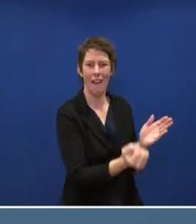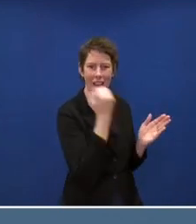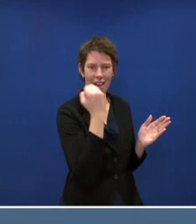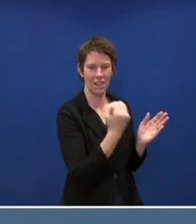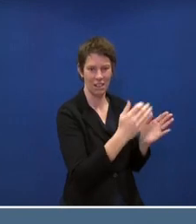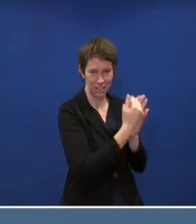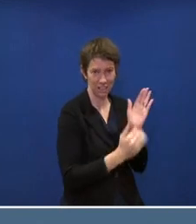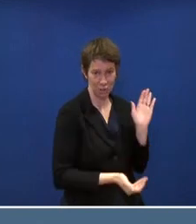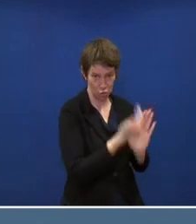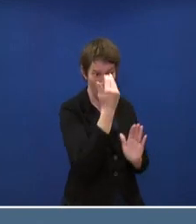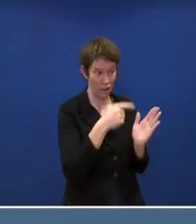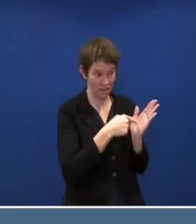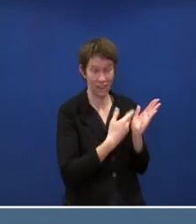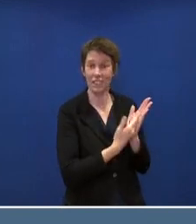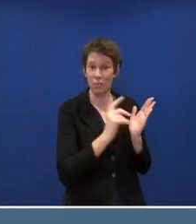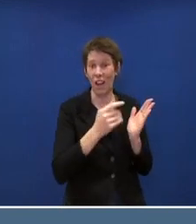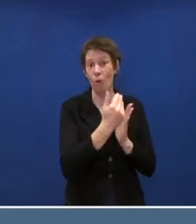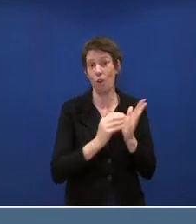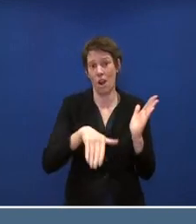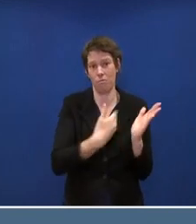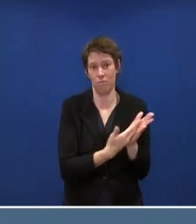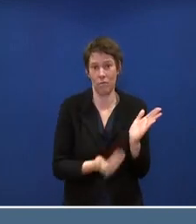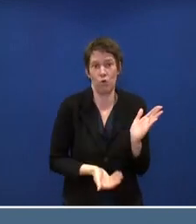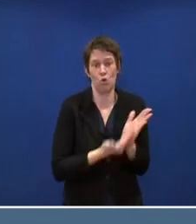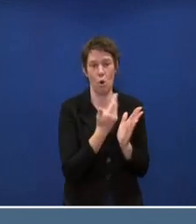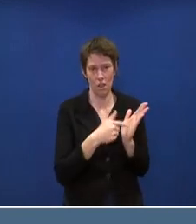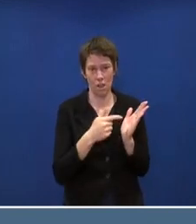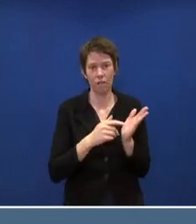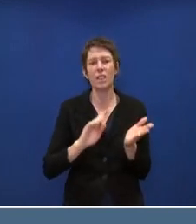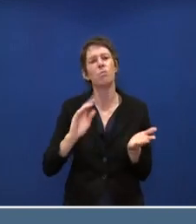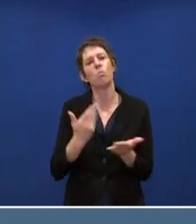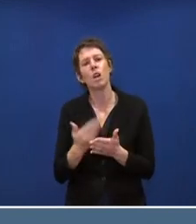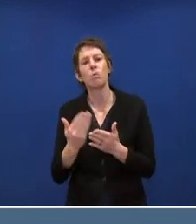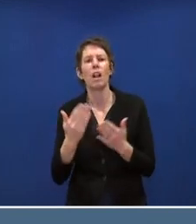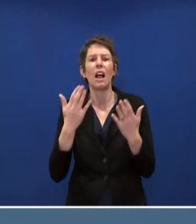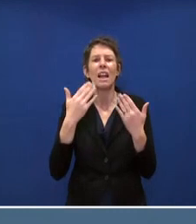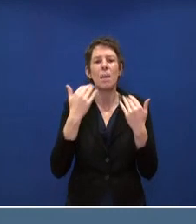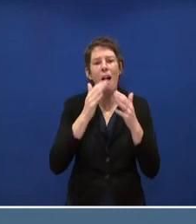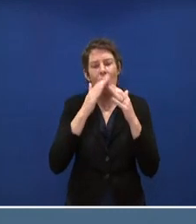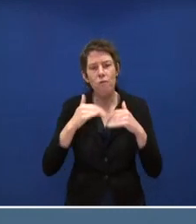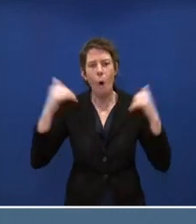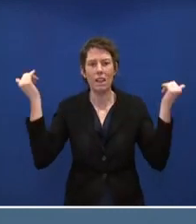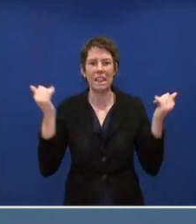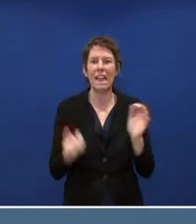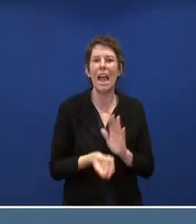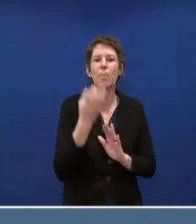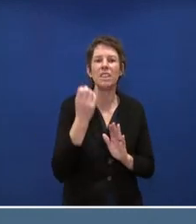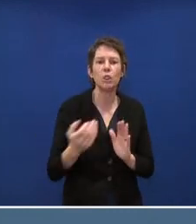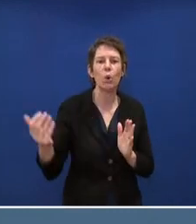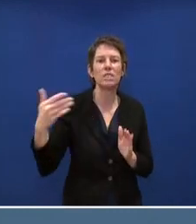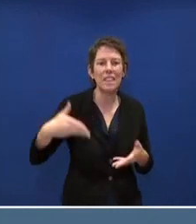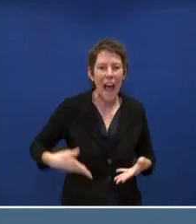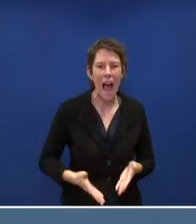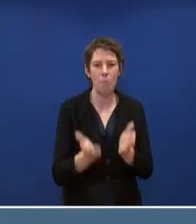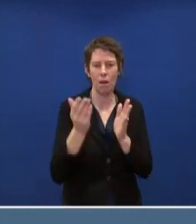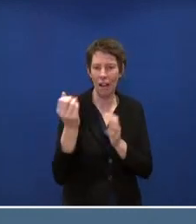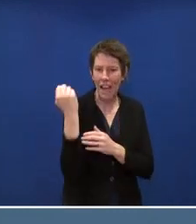neue Vorgaben seitens der Umrüstung für klimafreundliche emissionsärmere Technologien.